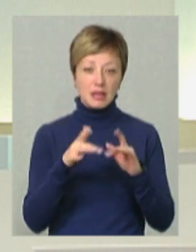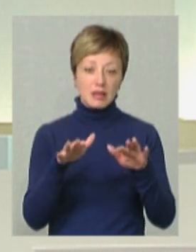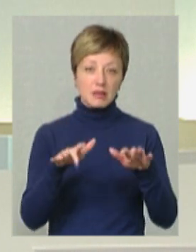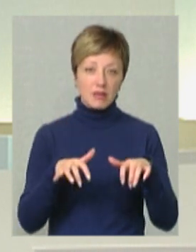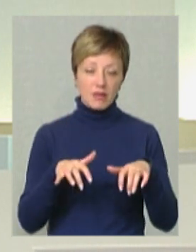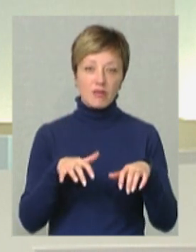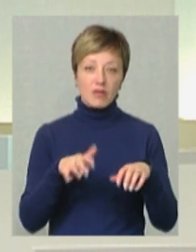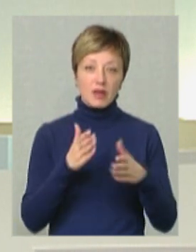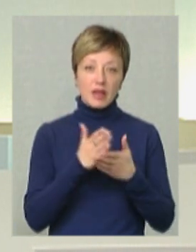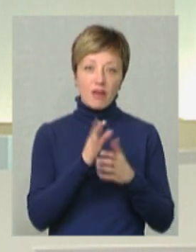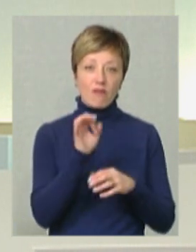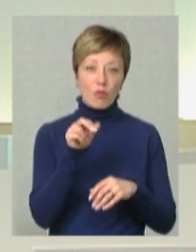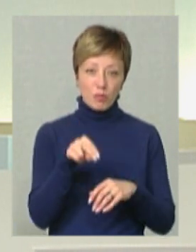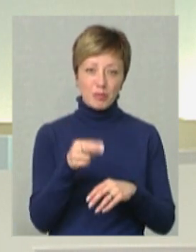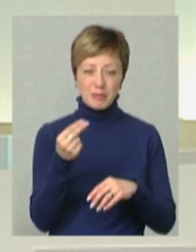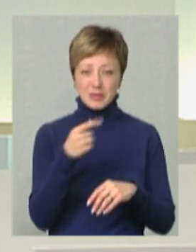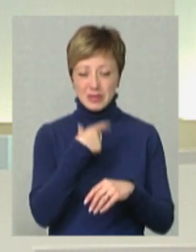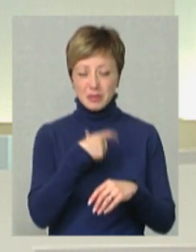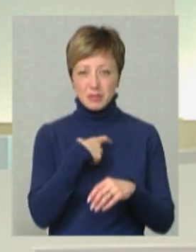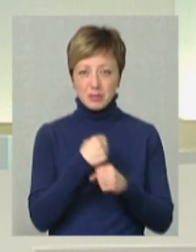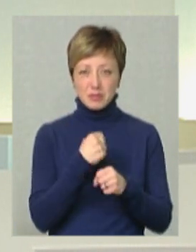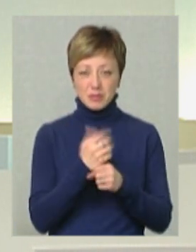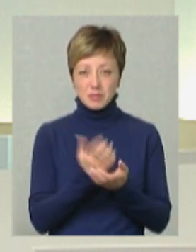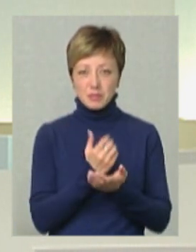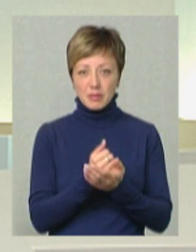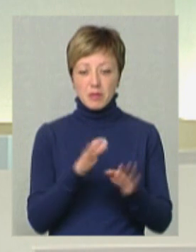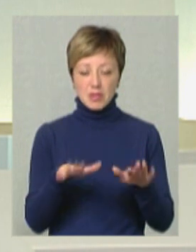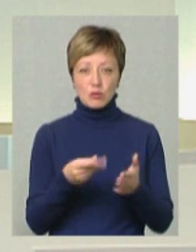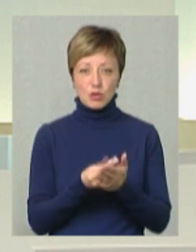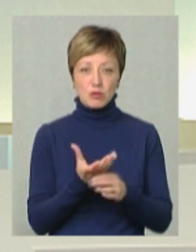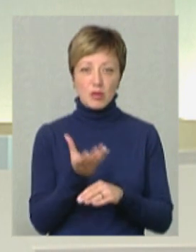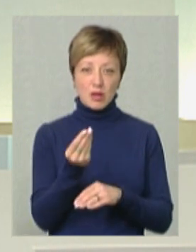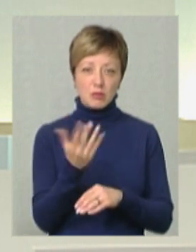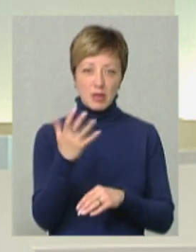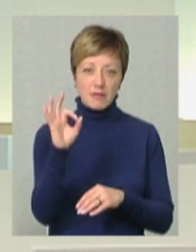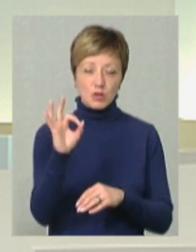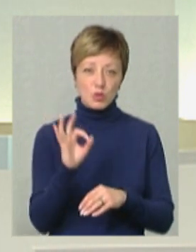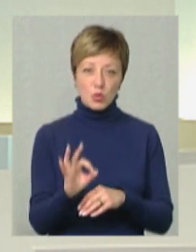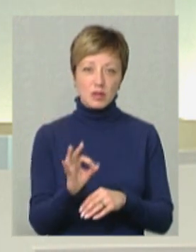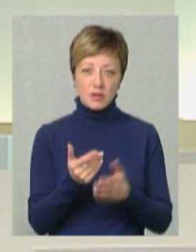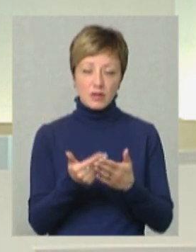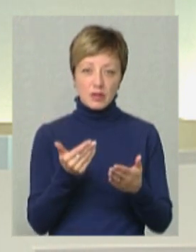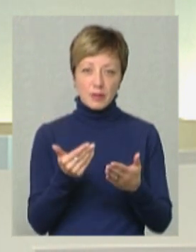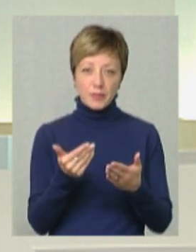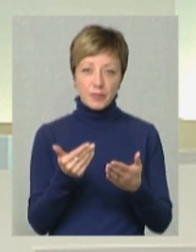є фізичними особами і підприємцями, відповідно, вони у місцевий бюджет сплачують 5 відсотків від